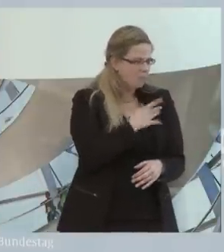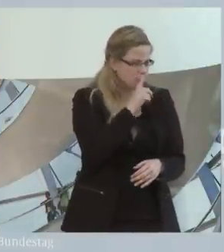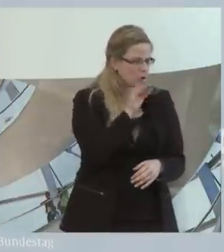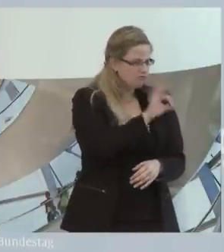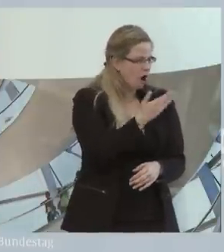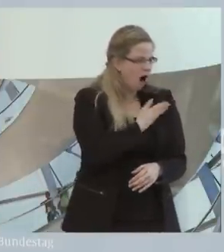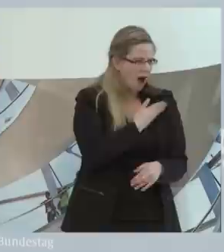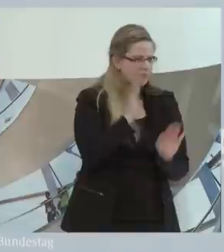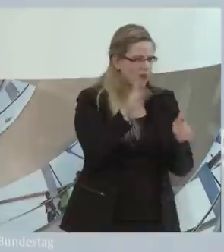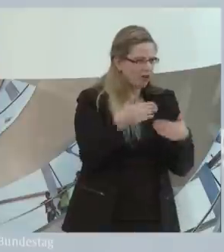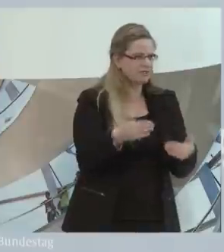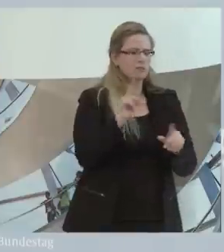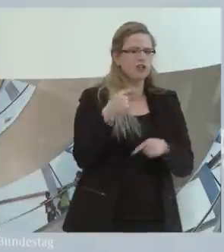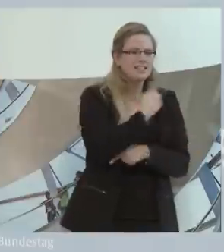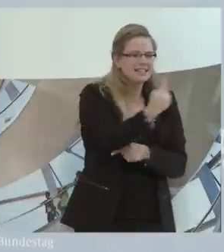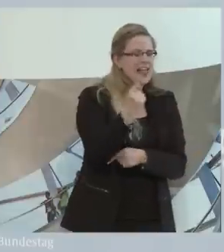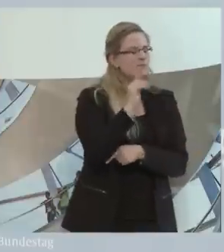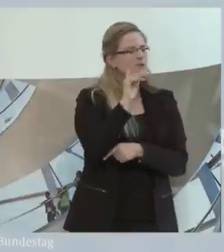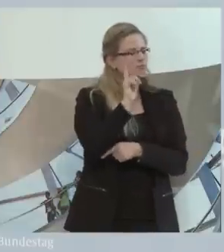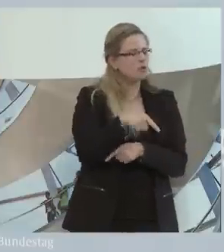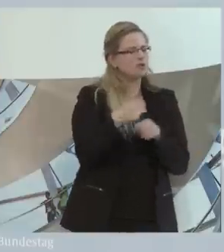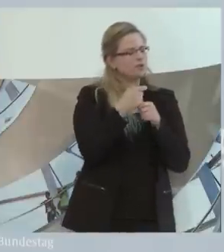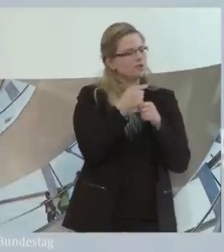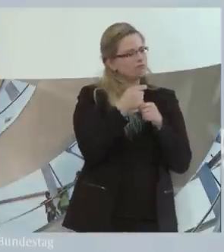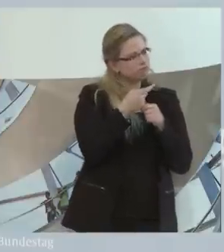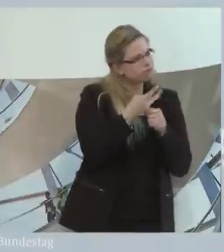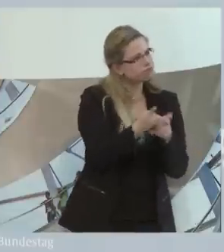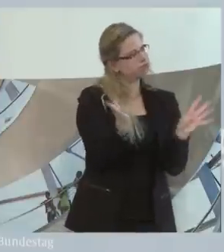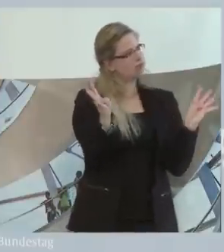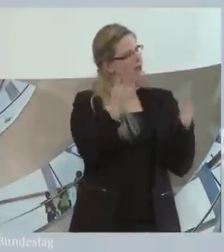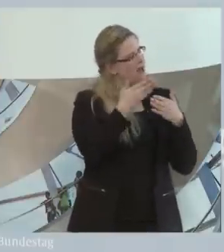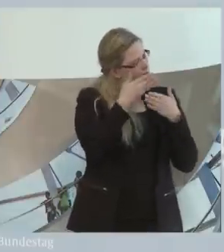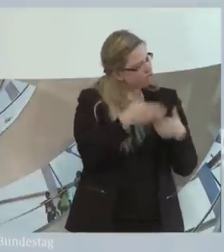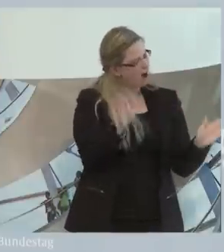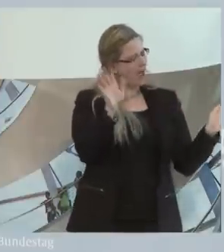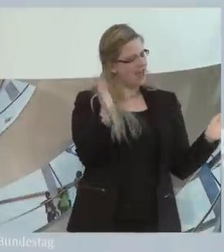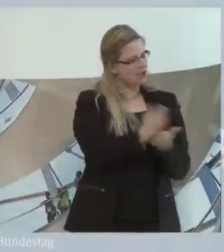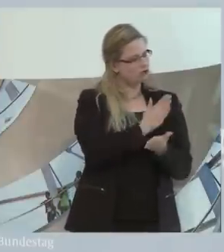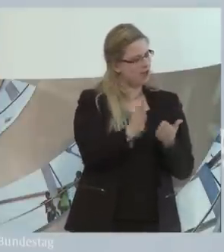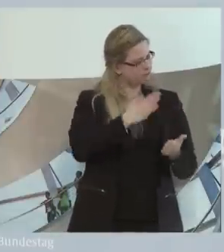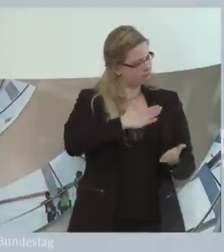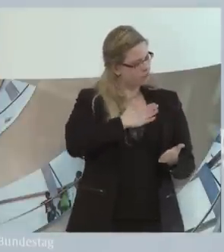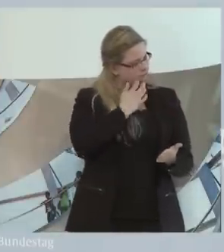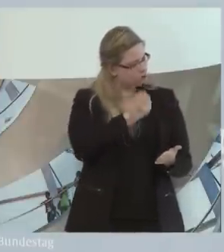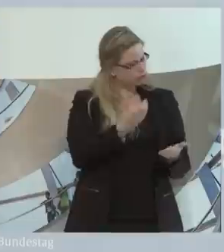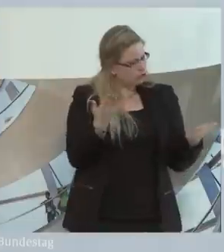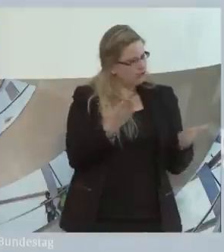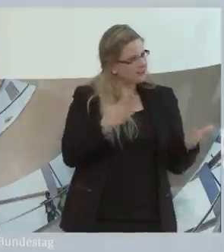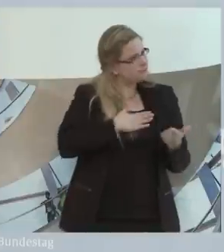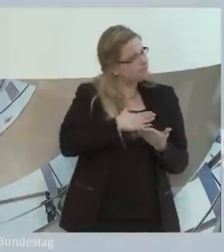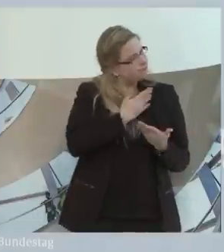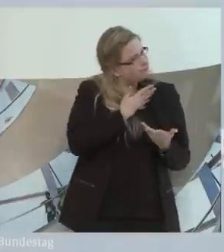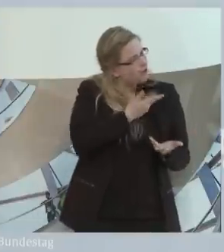und Wahlrecht. Teilhabeleistungen müssen sich am Bedarf des Einzelnen ausrichten. Wie könnte ein